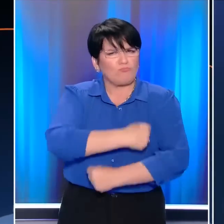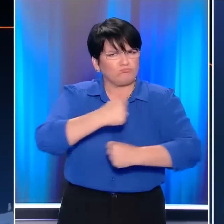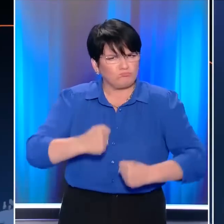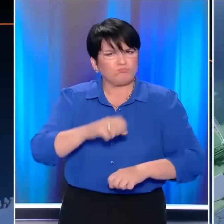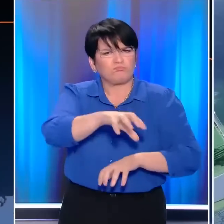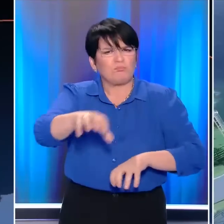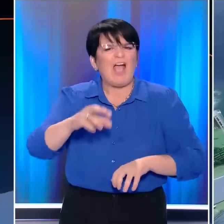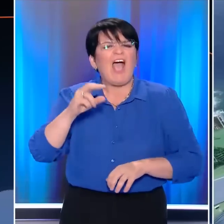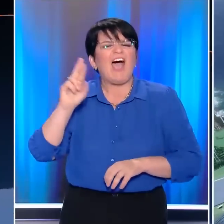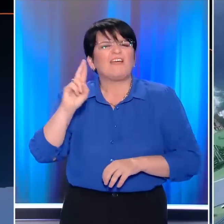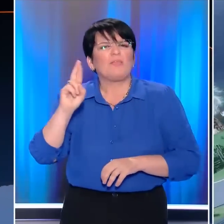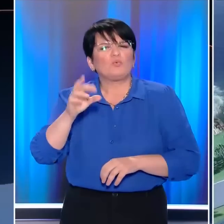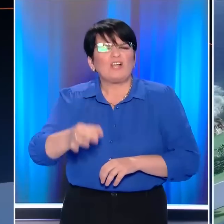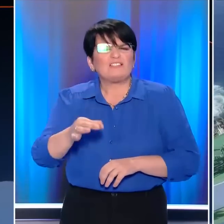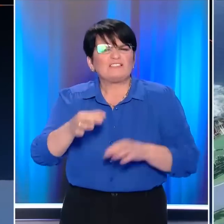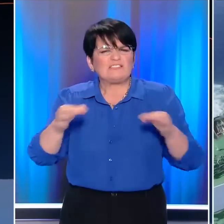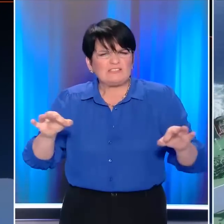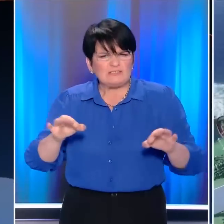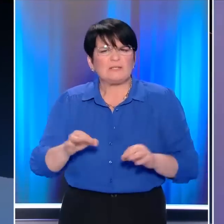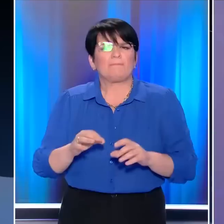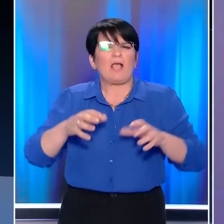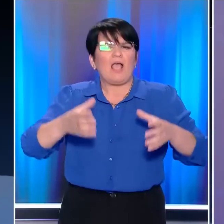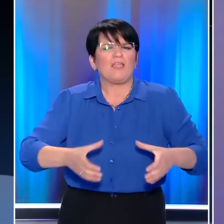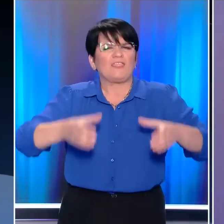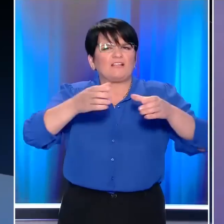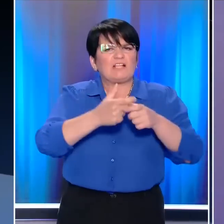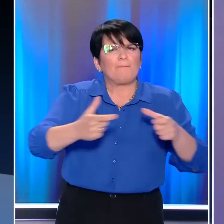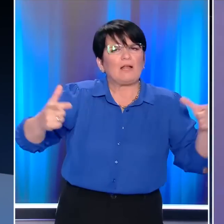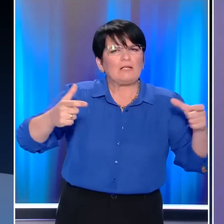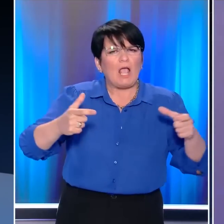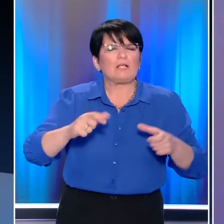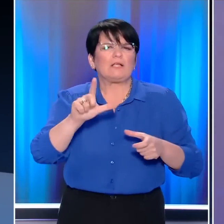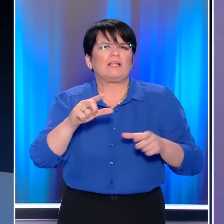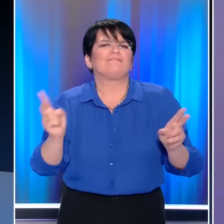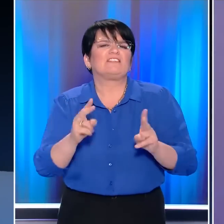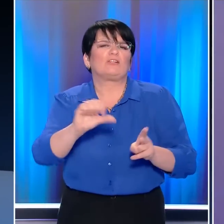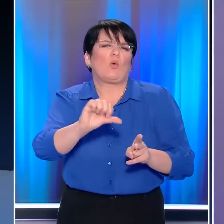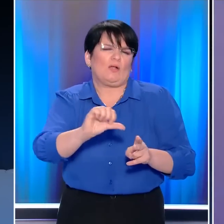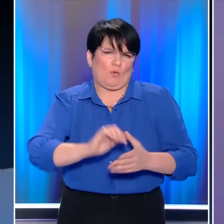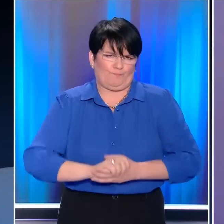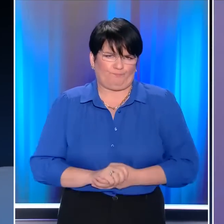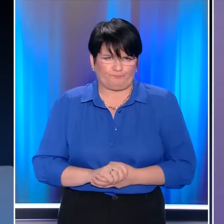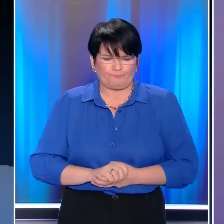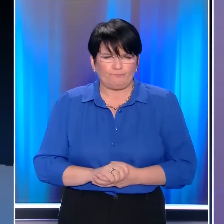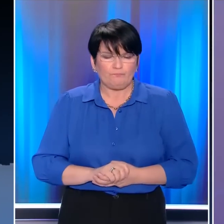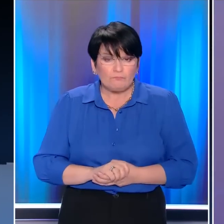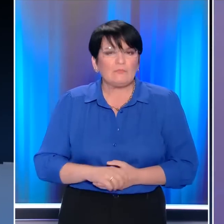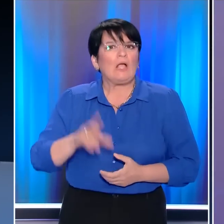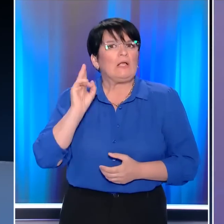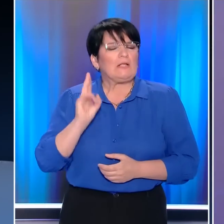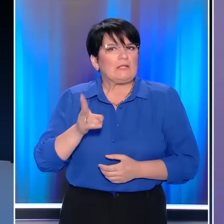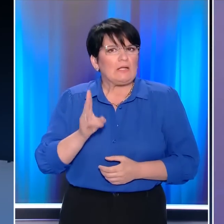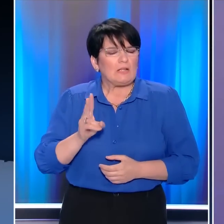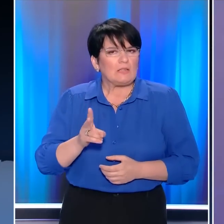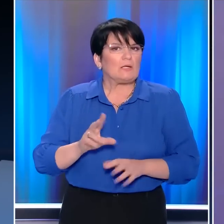εγκαταστάσεων της Ρεβηθούσας με τη νέα πλωτή δεξαμενή LNG. Το γεγονός ότι υπάρχει και στη χώρα μας συναγερμός για τον κίνδυνο απότομης